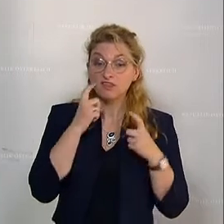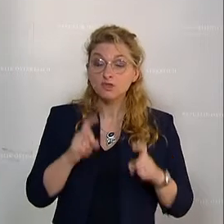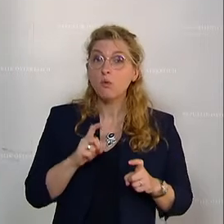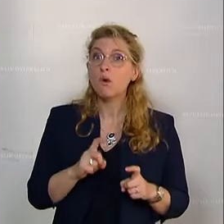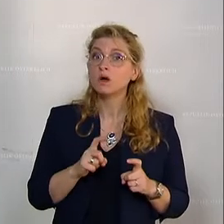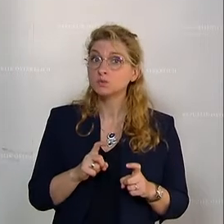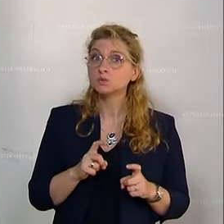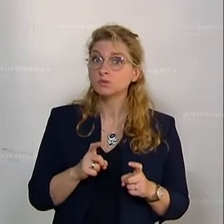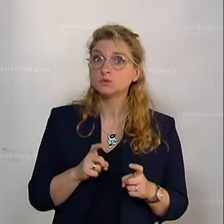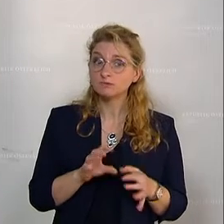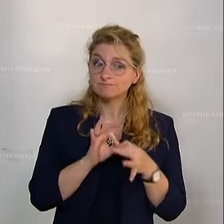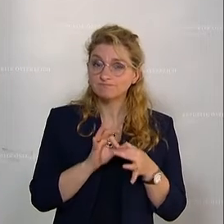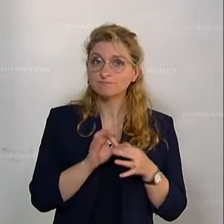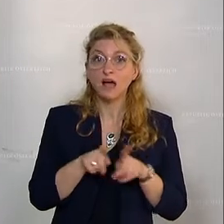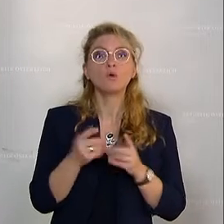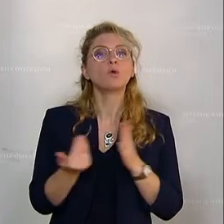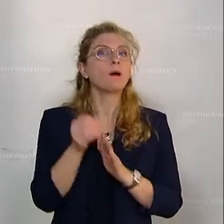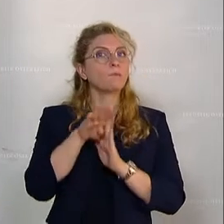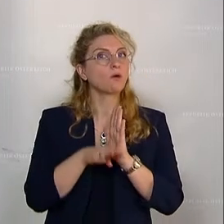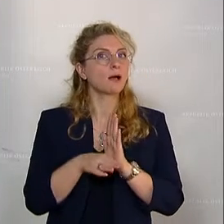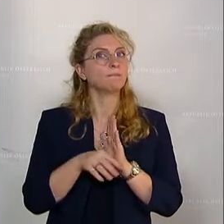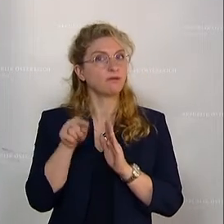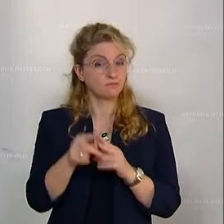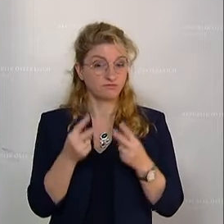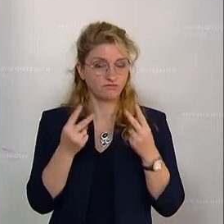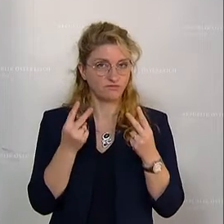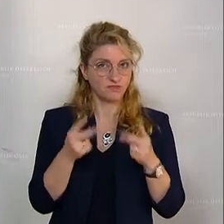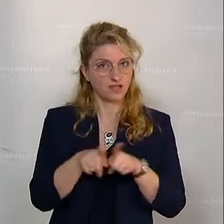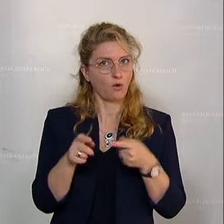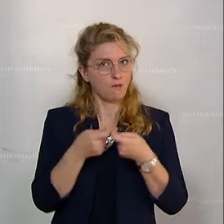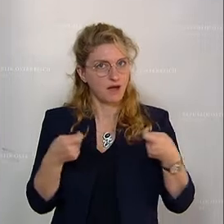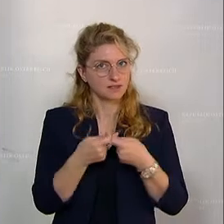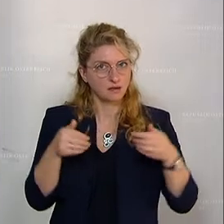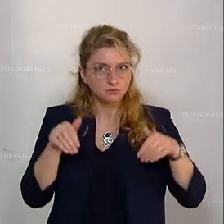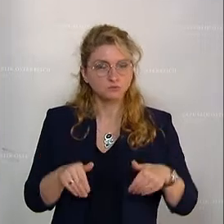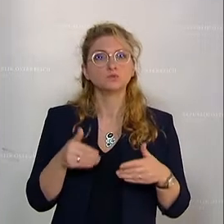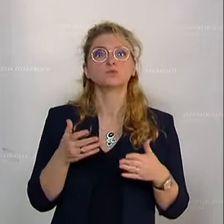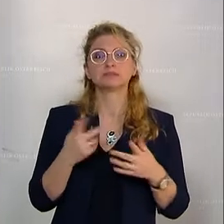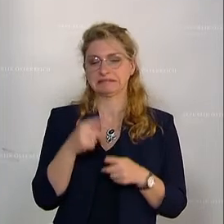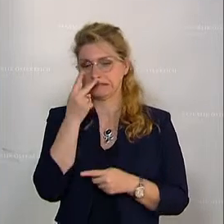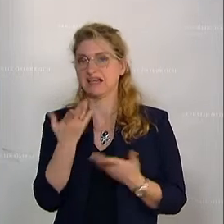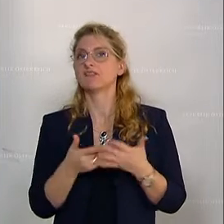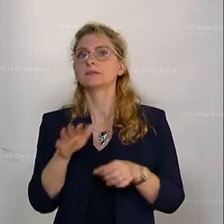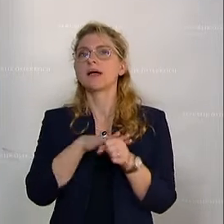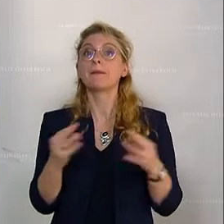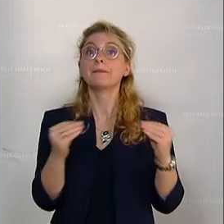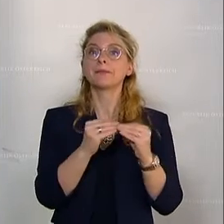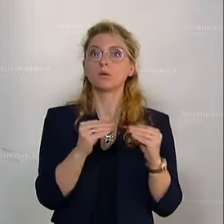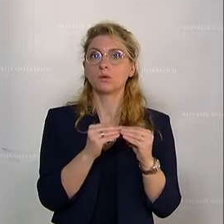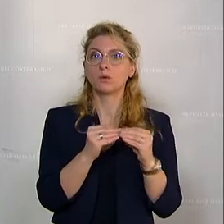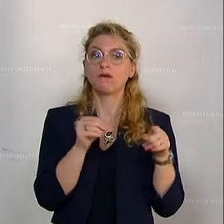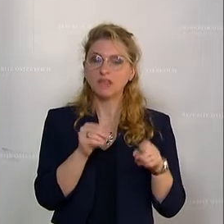Und es ist wichtig, auch in den neuen Programmen, dass wir dort Maßnahmen setzen. Ich sehe, der Biobereich ein